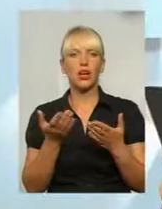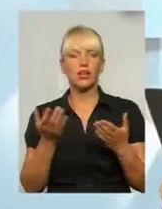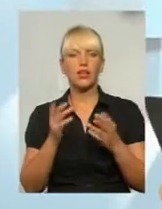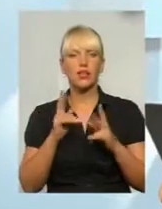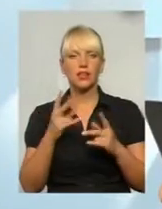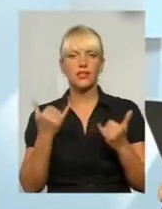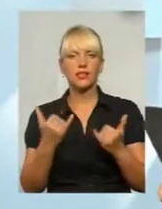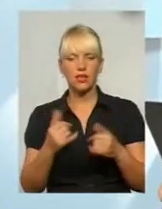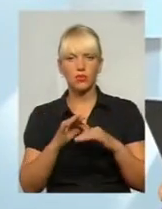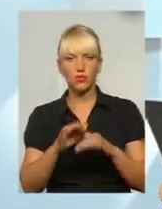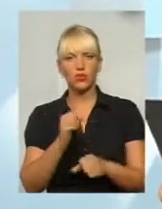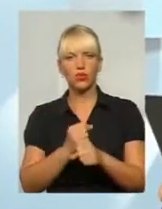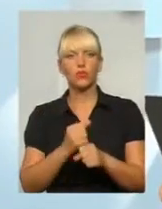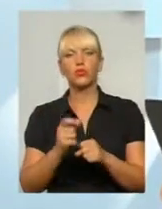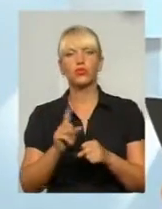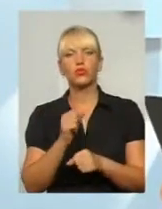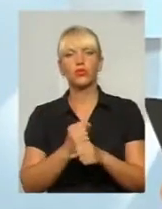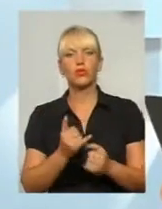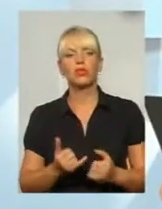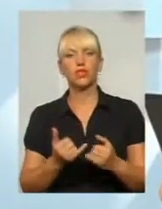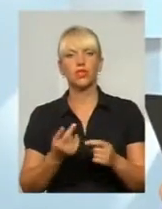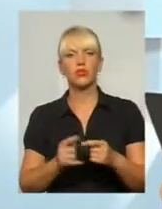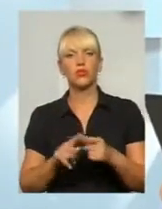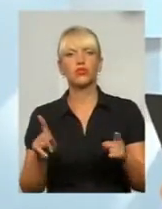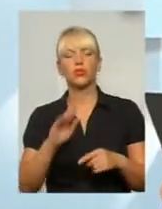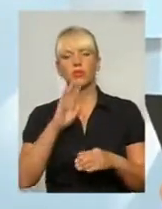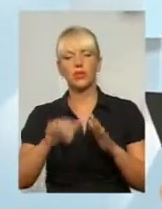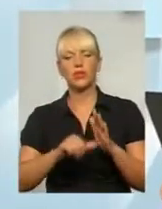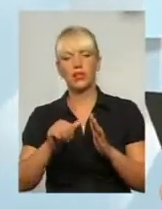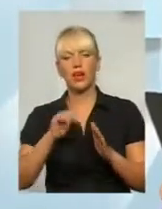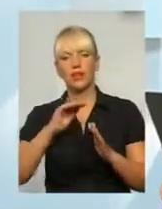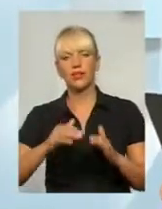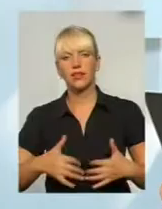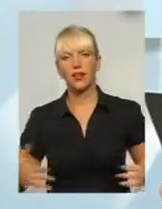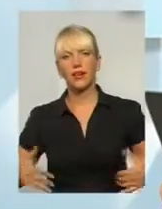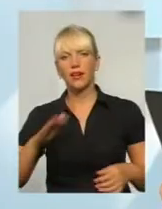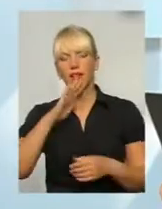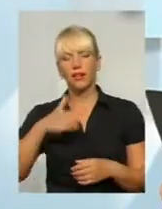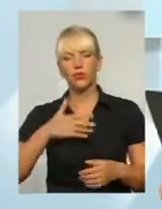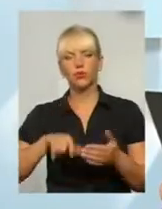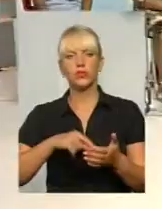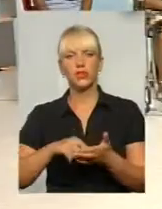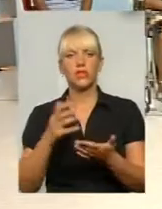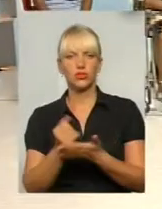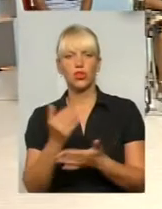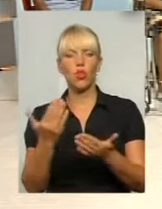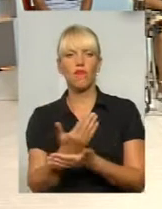що робиться для того, аби, скоріше, без хатки нашого міста знайшли нове житло своє?